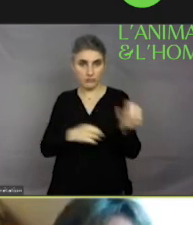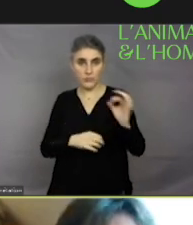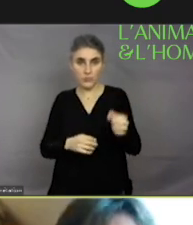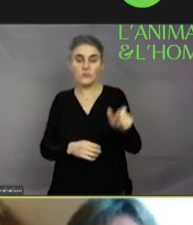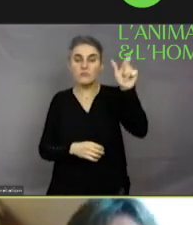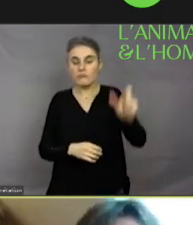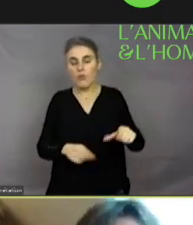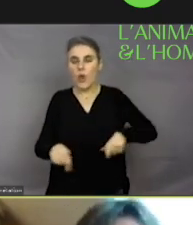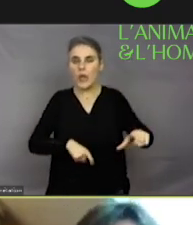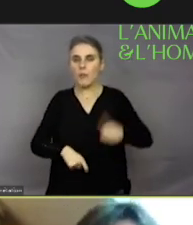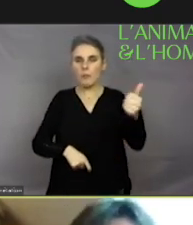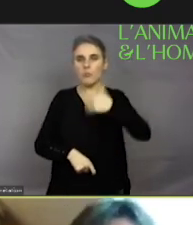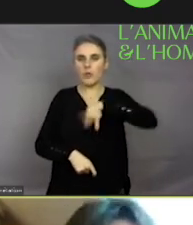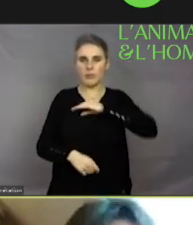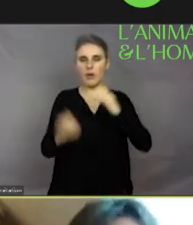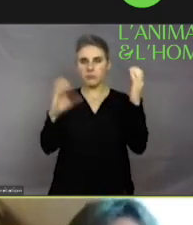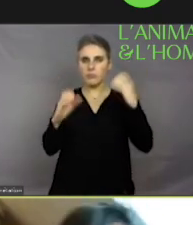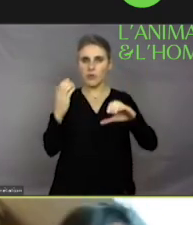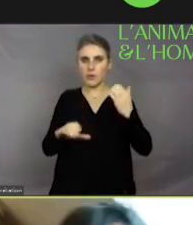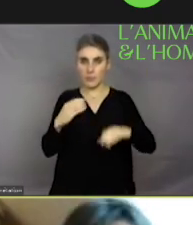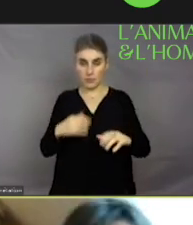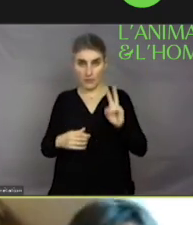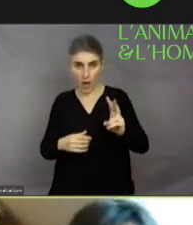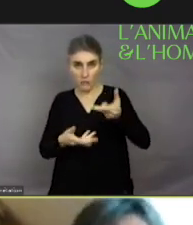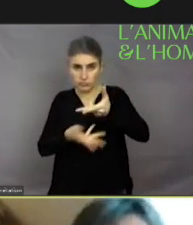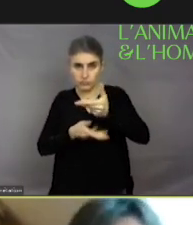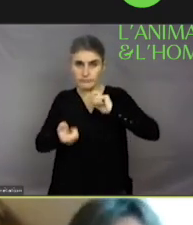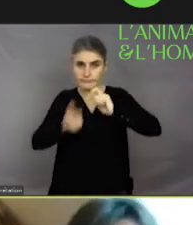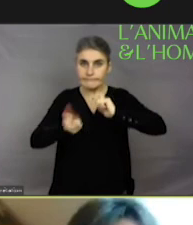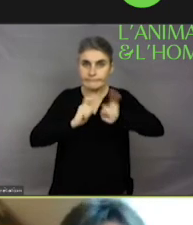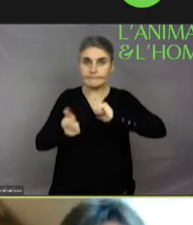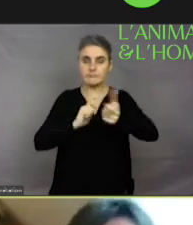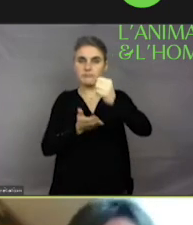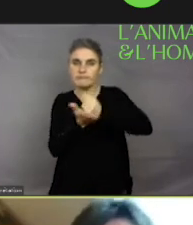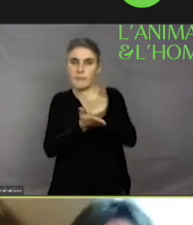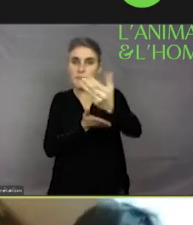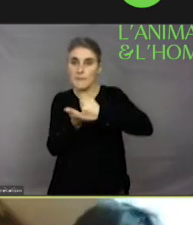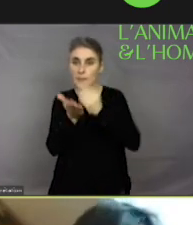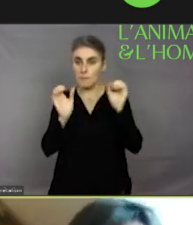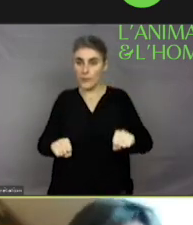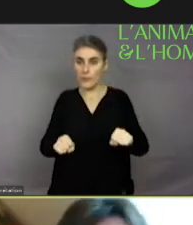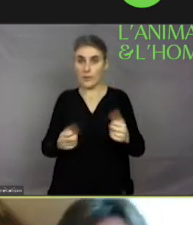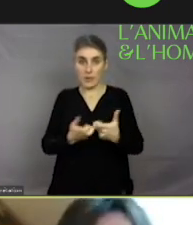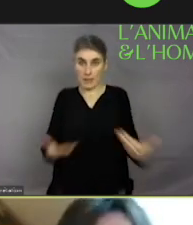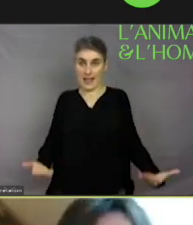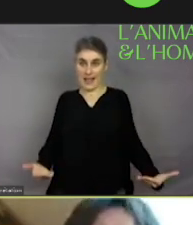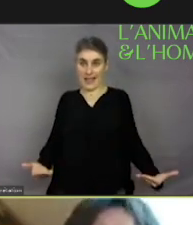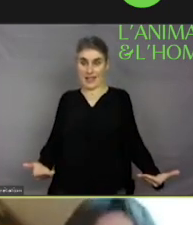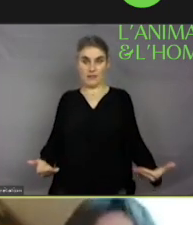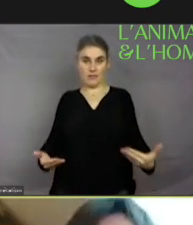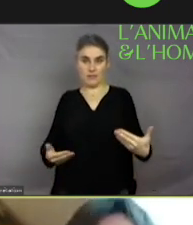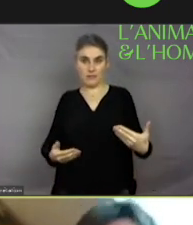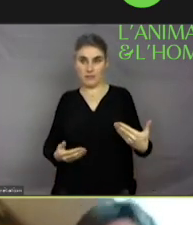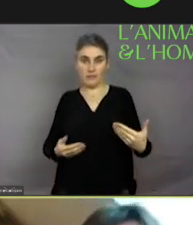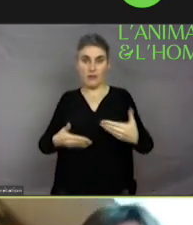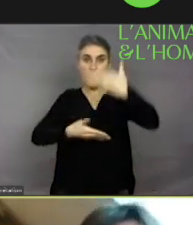Pierrefix qui permet d'avoir des interactions avec le grand public. D'ailleurs, vous pouvez voir déjà actuellement sur